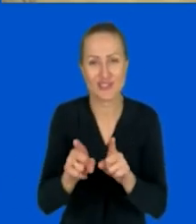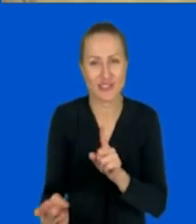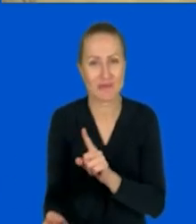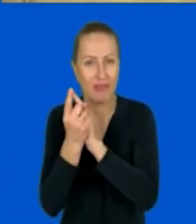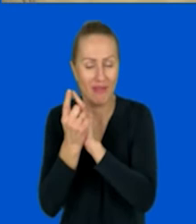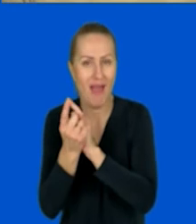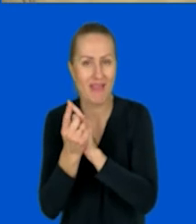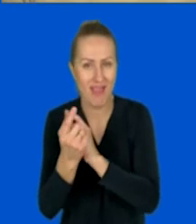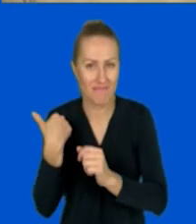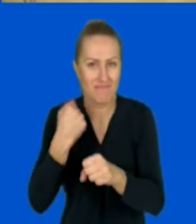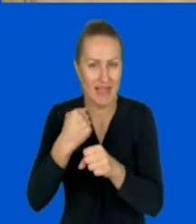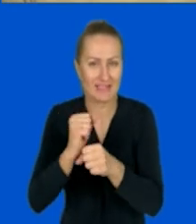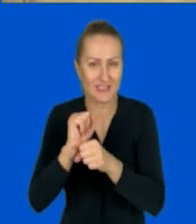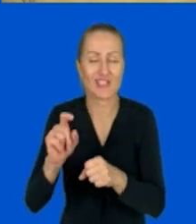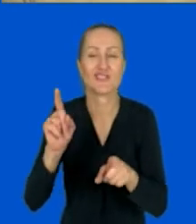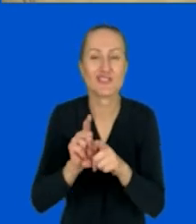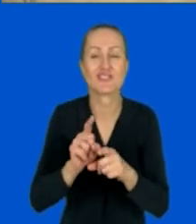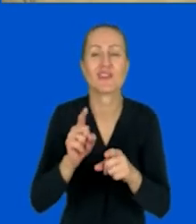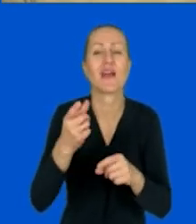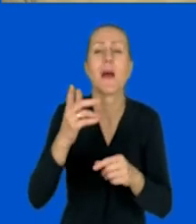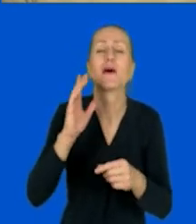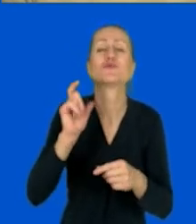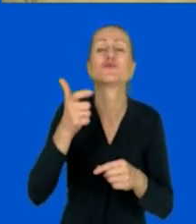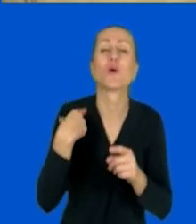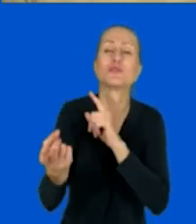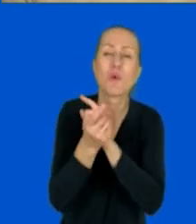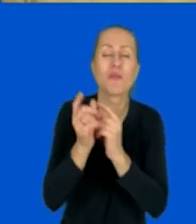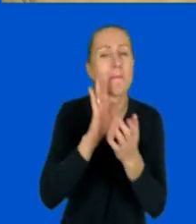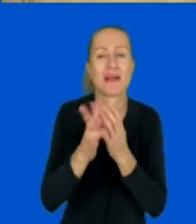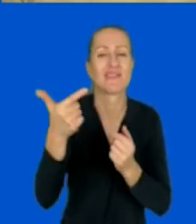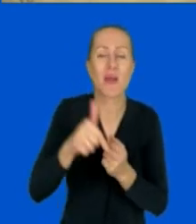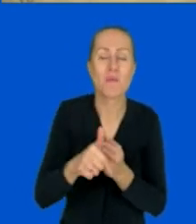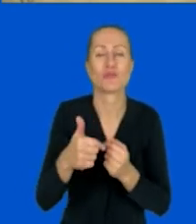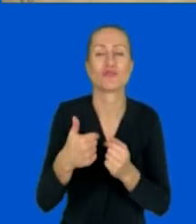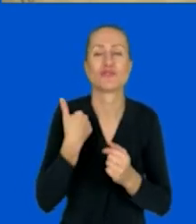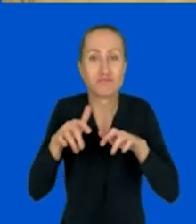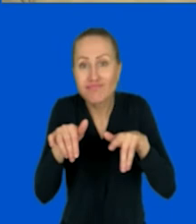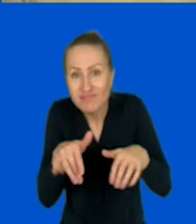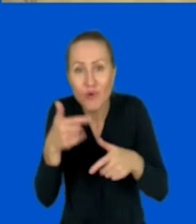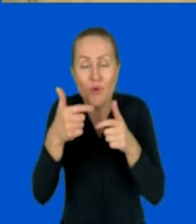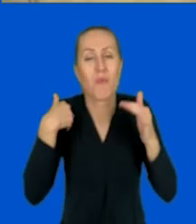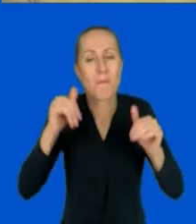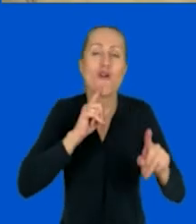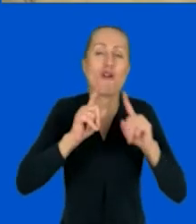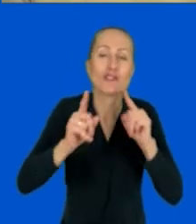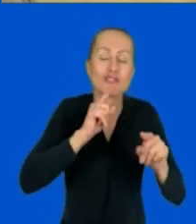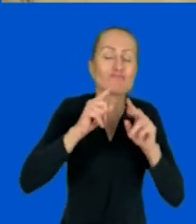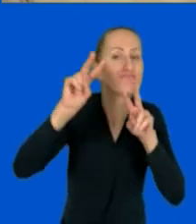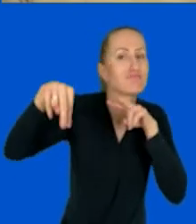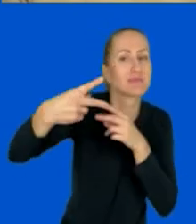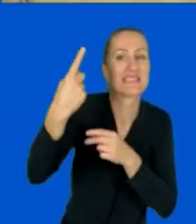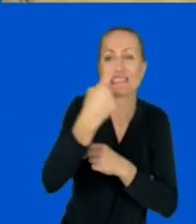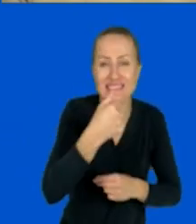bez udziału klawiatury i siedzenia przy biurku, a mogę rozmawiać z kimś online, to